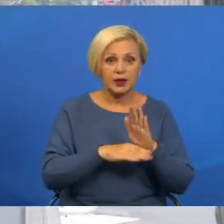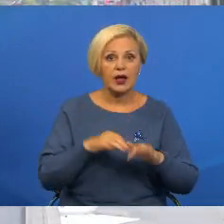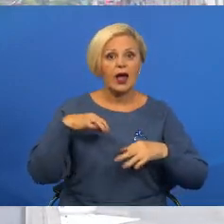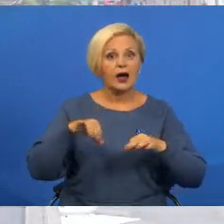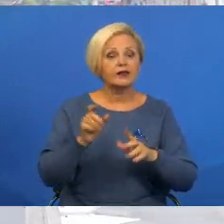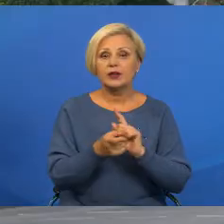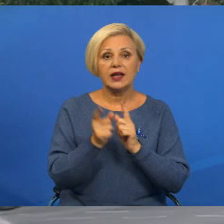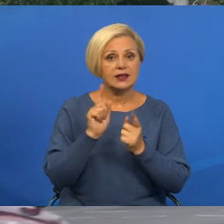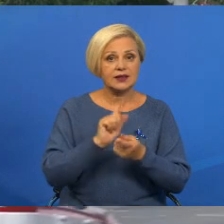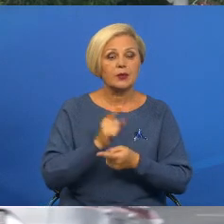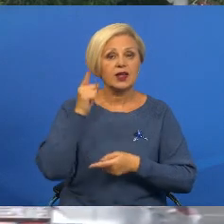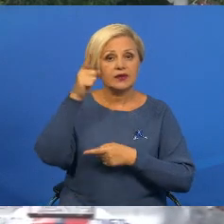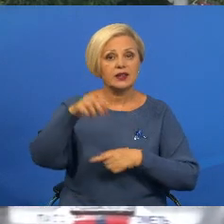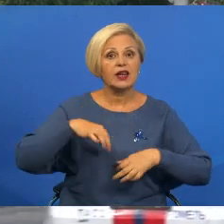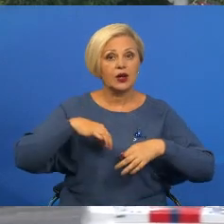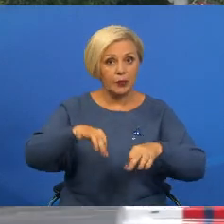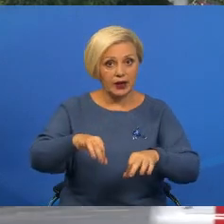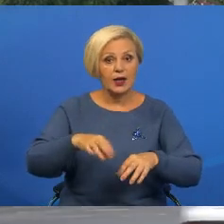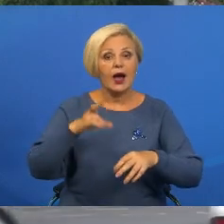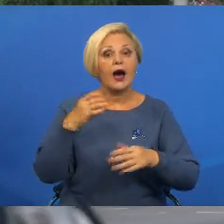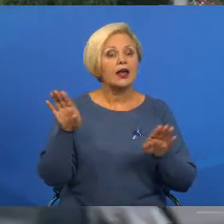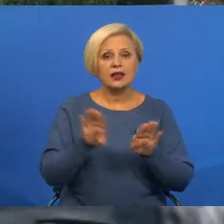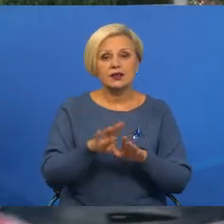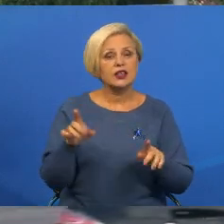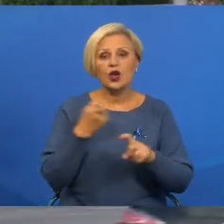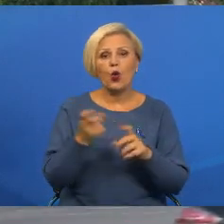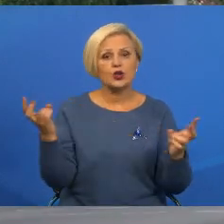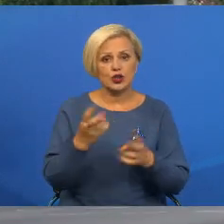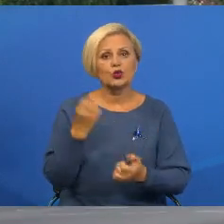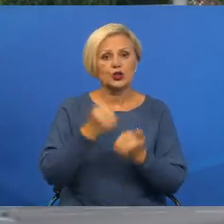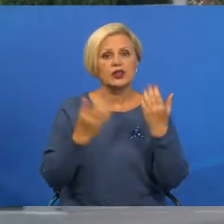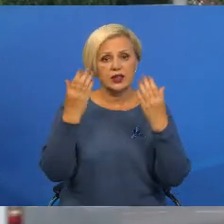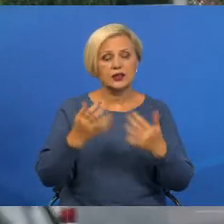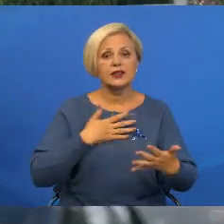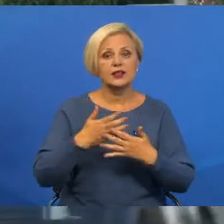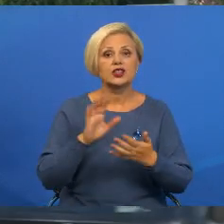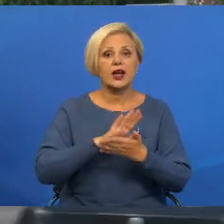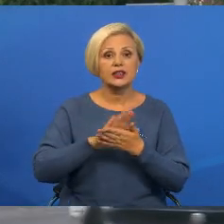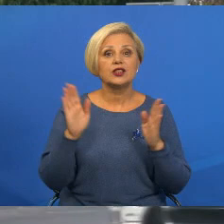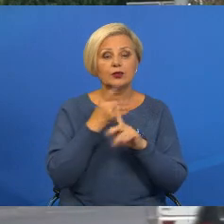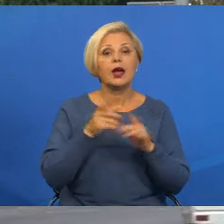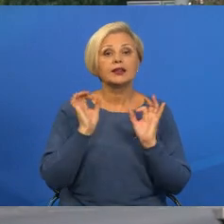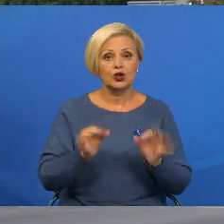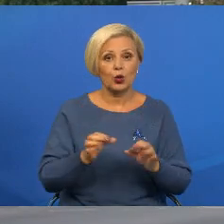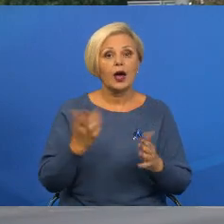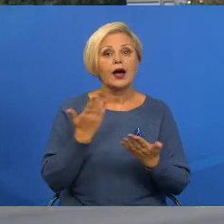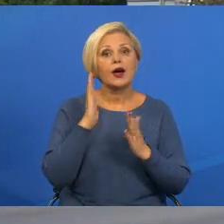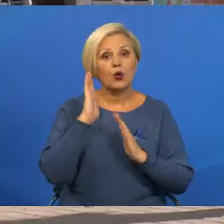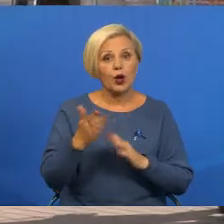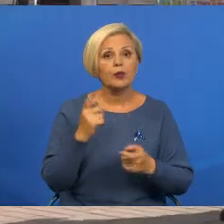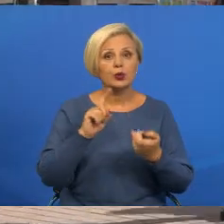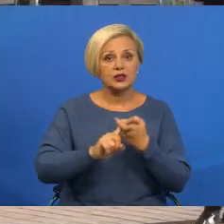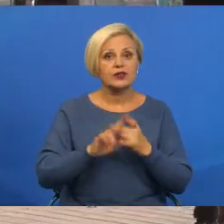не замену в далеких поездках. Они не так уже и потребен у поседённых житей. Дыхать чистым поветром – норма. Але какое оно будет,